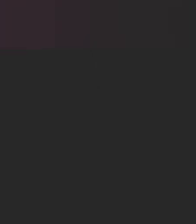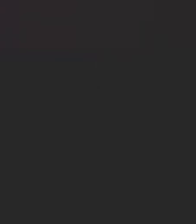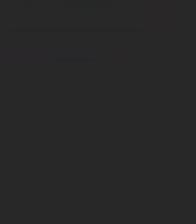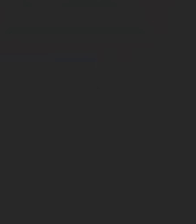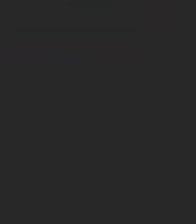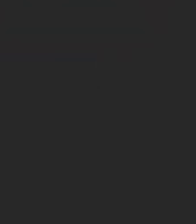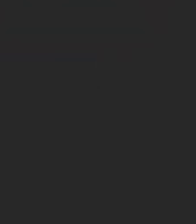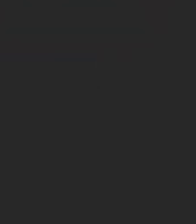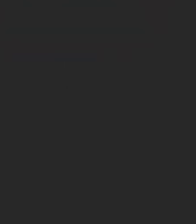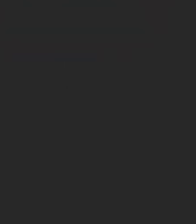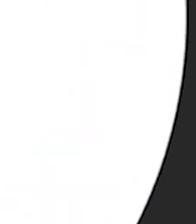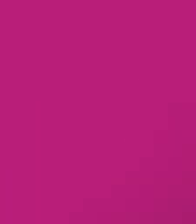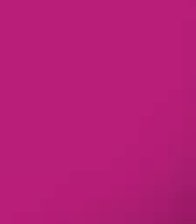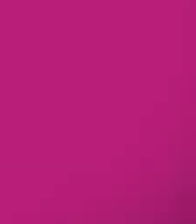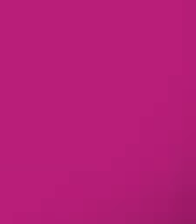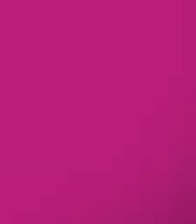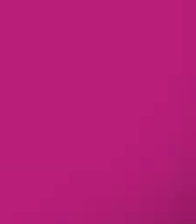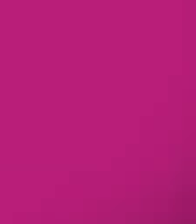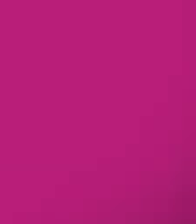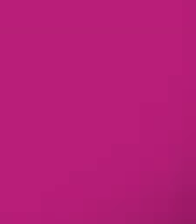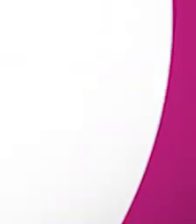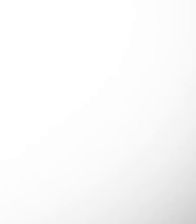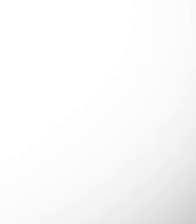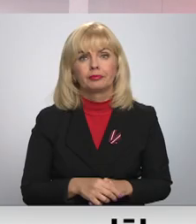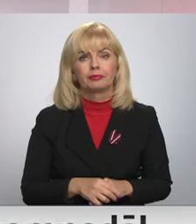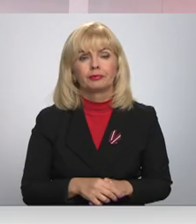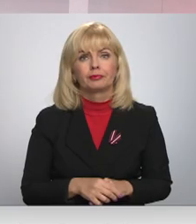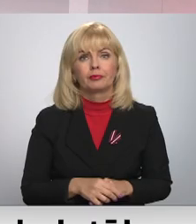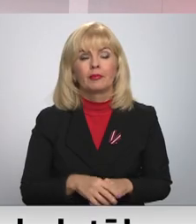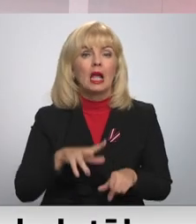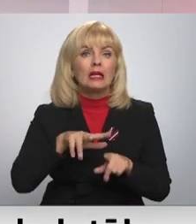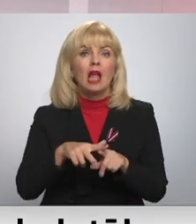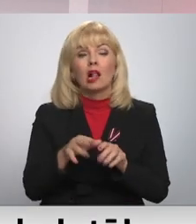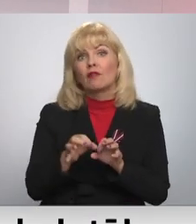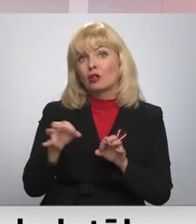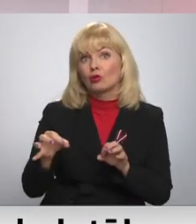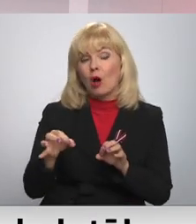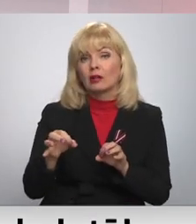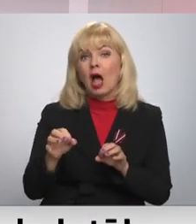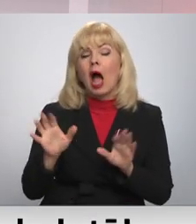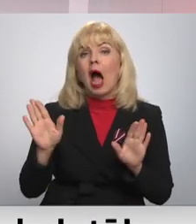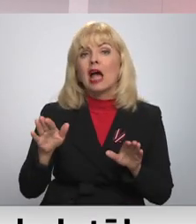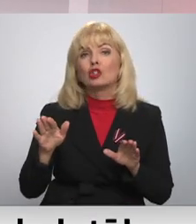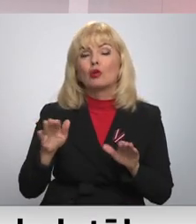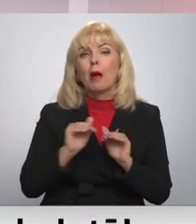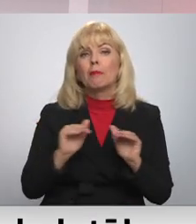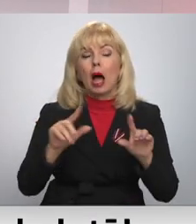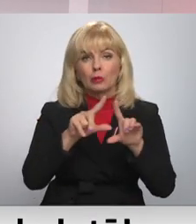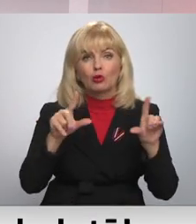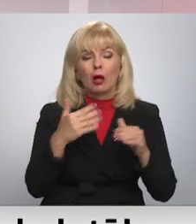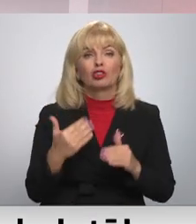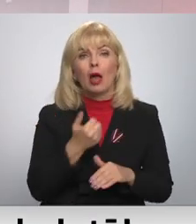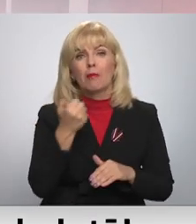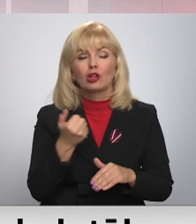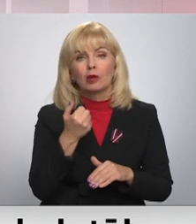Re, visi ēters ir te! Jelgavas novada Aizupes pamatskolā šajā mācība gadā vēl nav